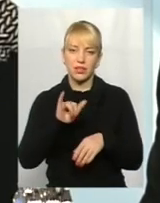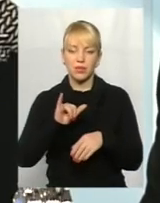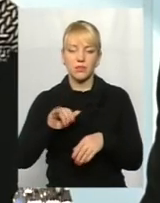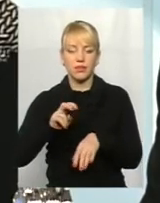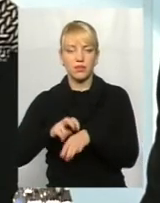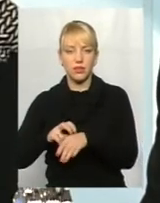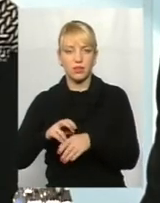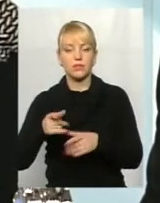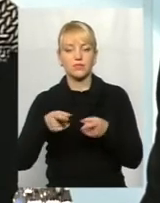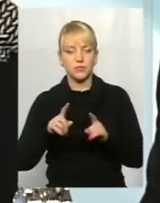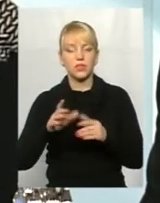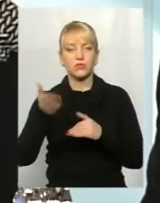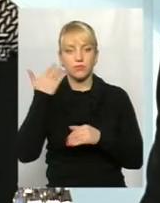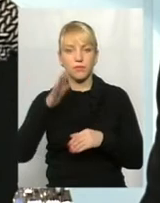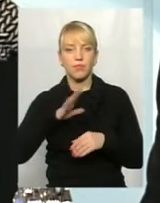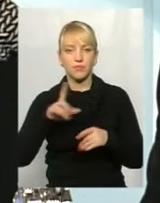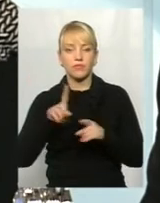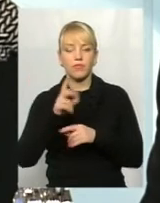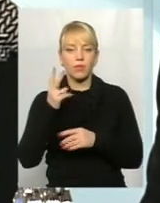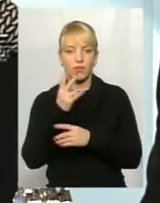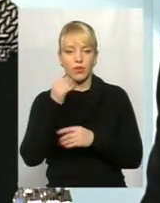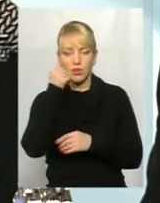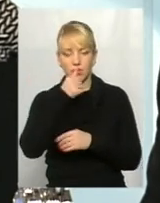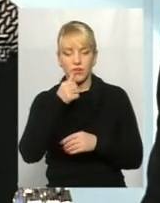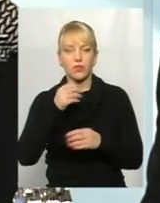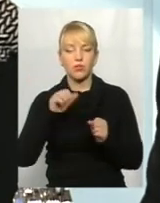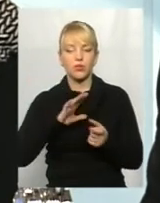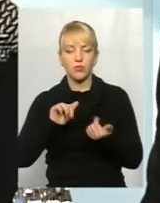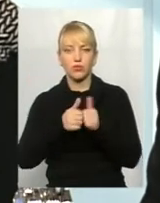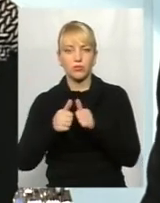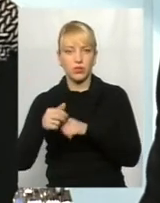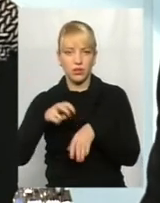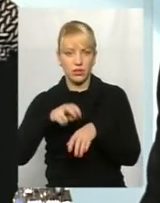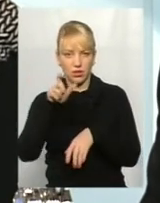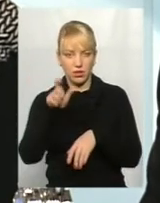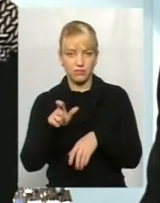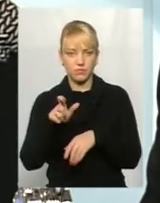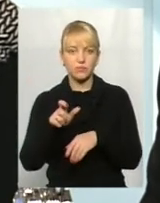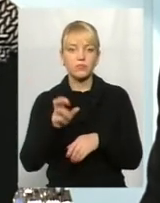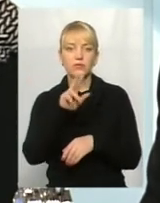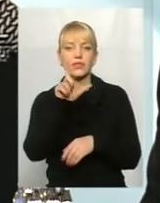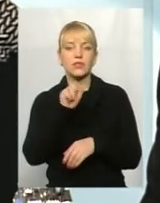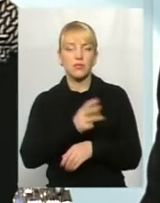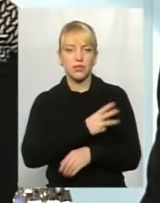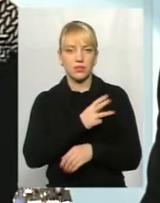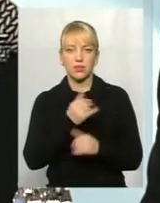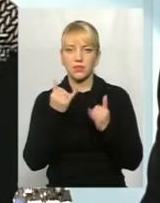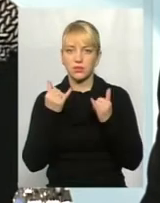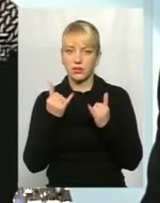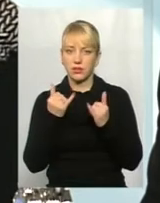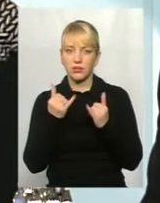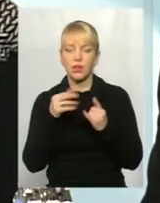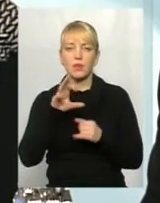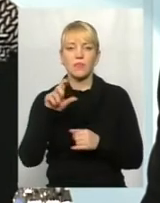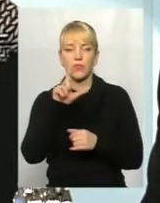Дійсно, було раніше таке, що два рази на рік можна було змінювати лікаря за бажанням. Зараз МОЗ